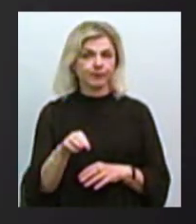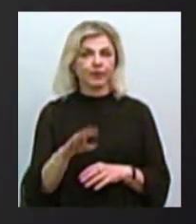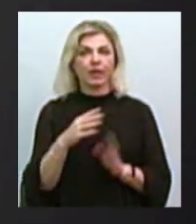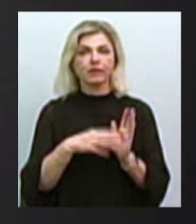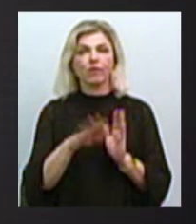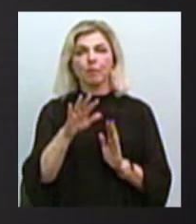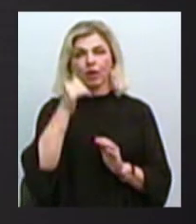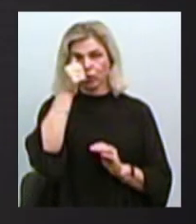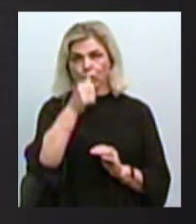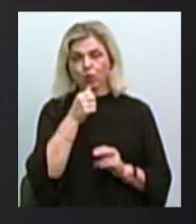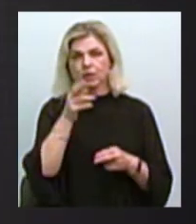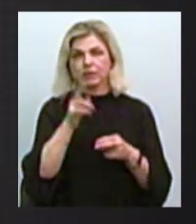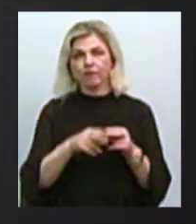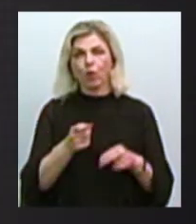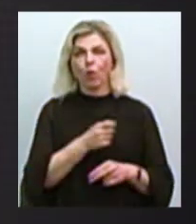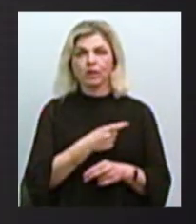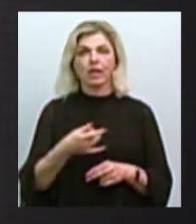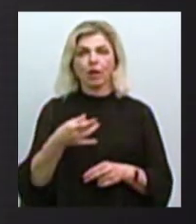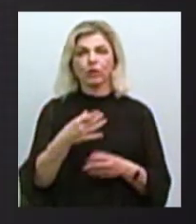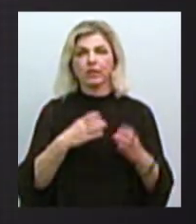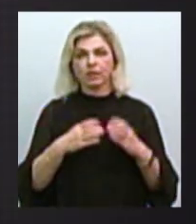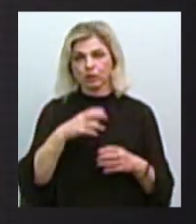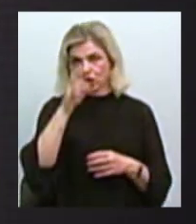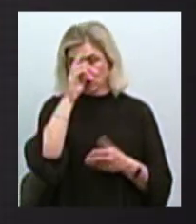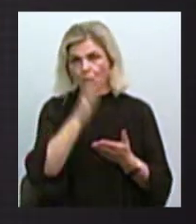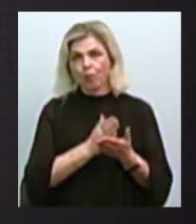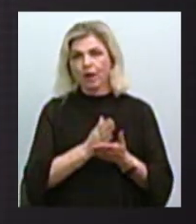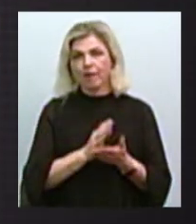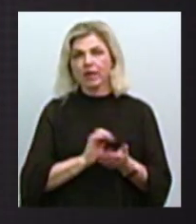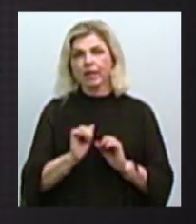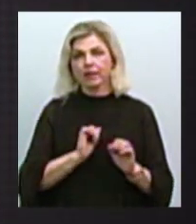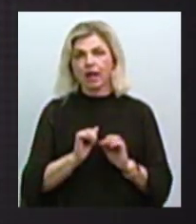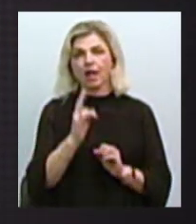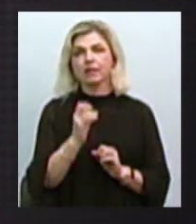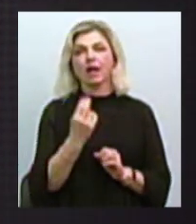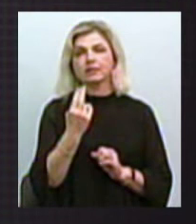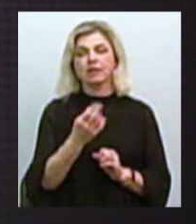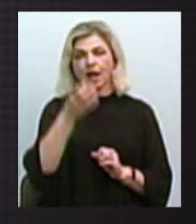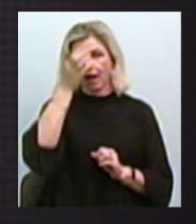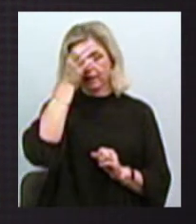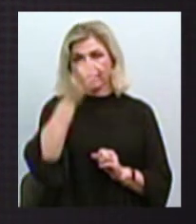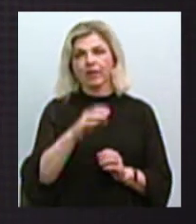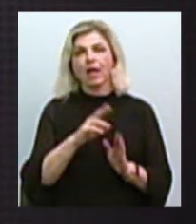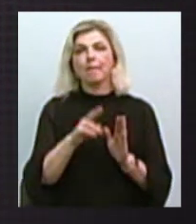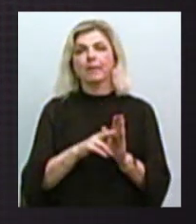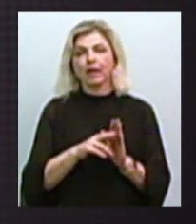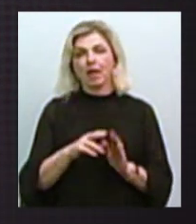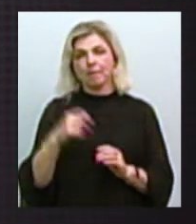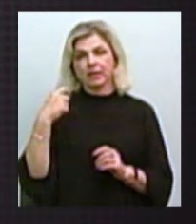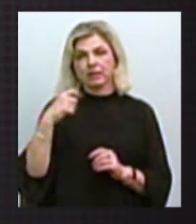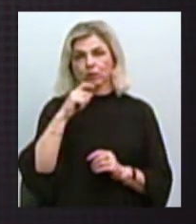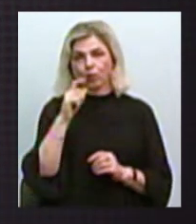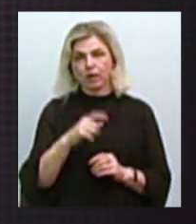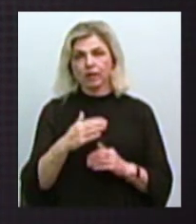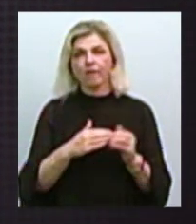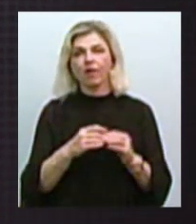закінчив Одеський регіональний інститут державного управління Національної академії державного управління при президентові України за